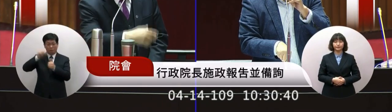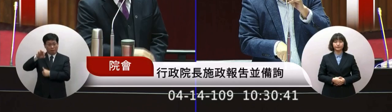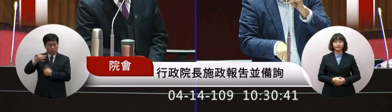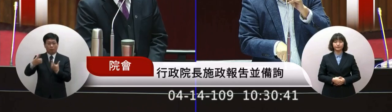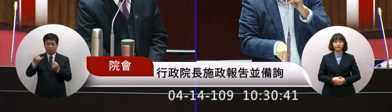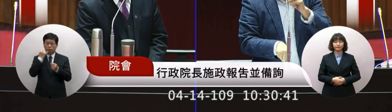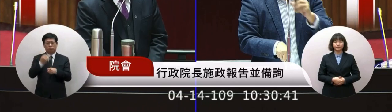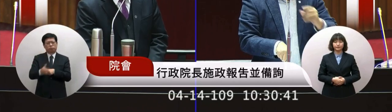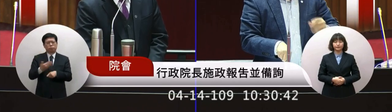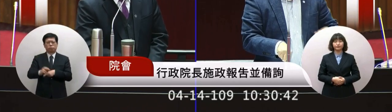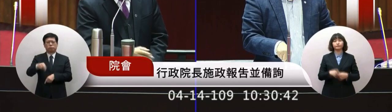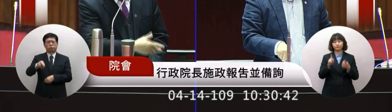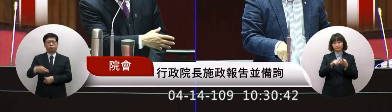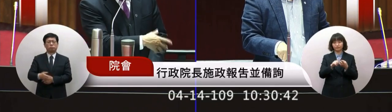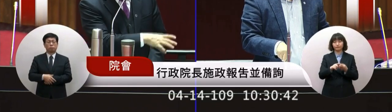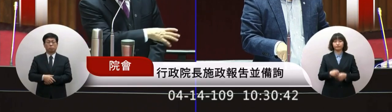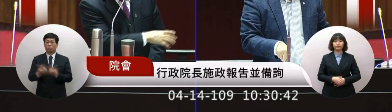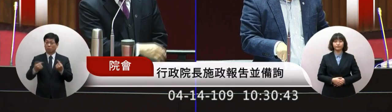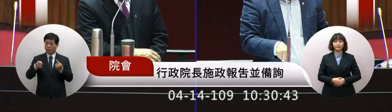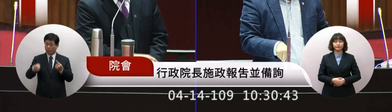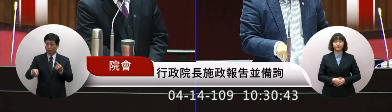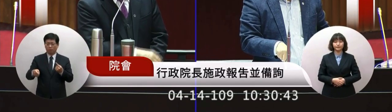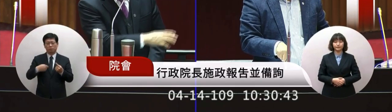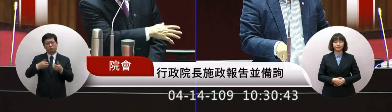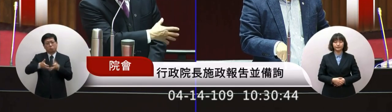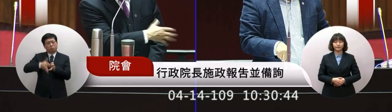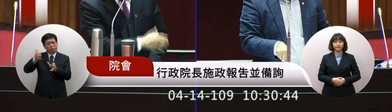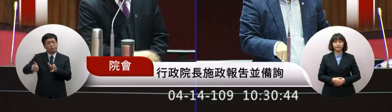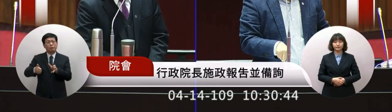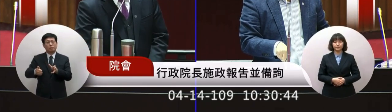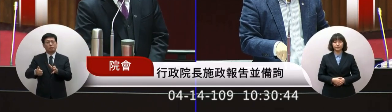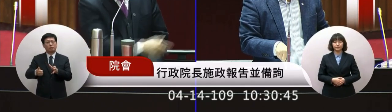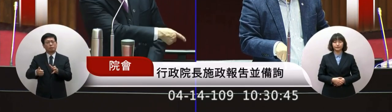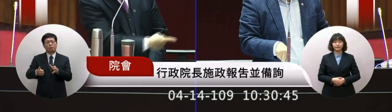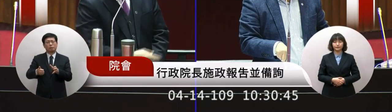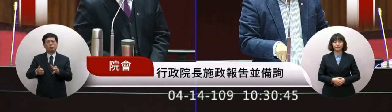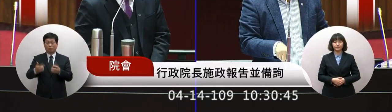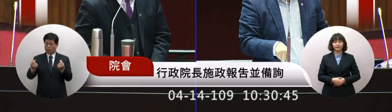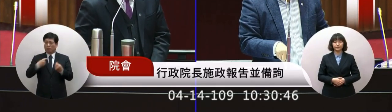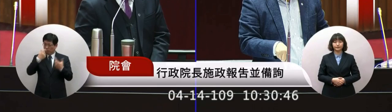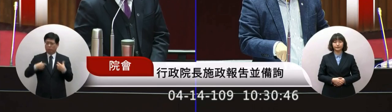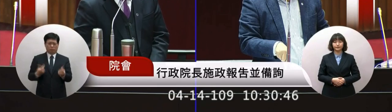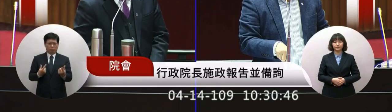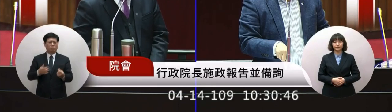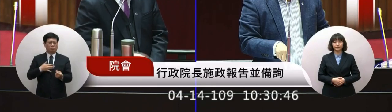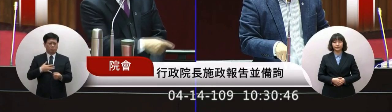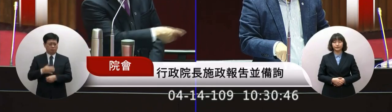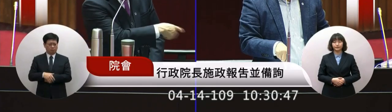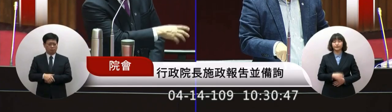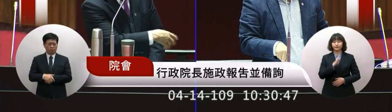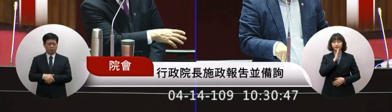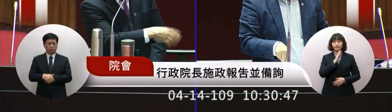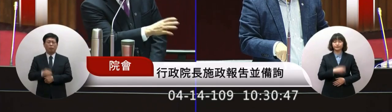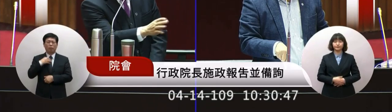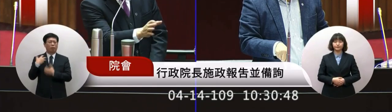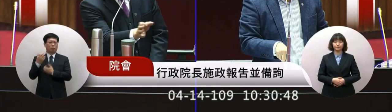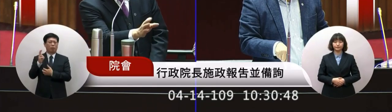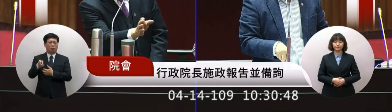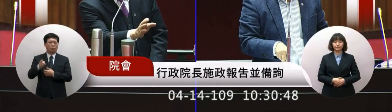金也可以分級的嘛就知道嘛啊這大概部長他這個啊他也有律師 他也知道啦是啊